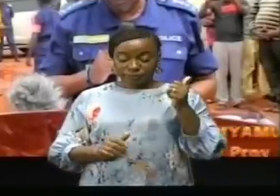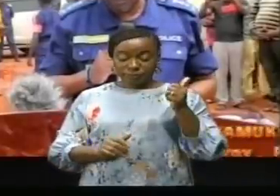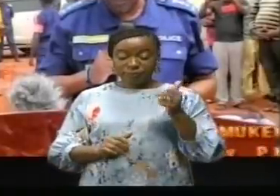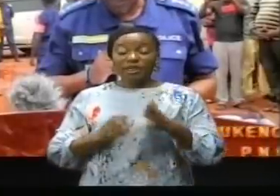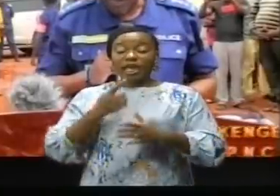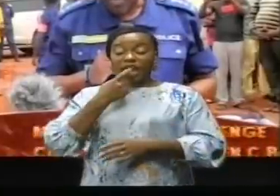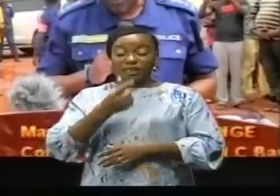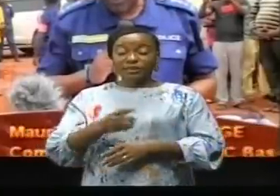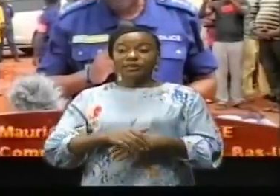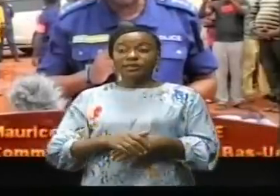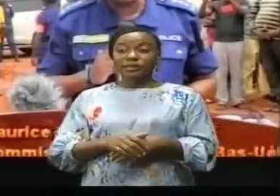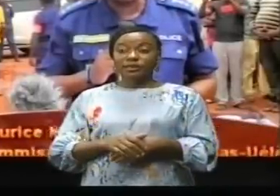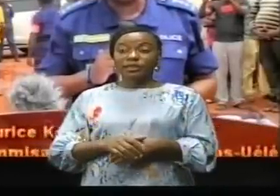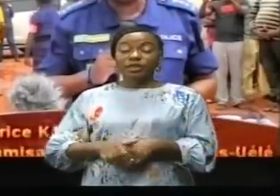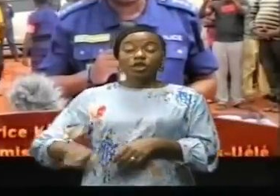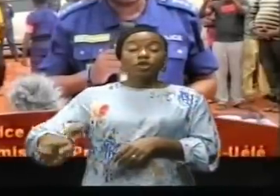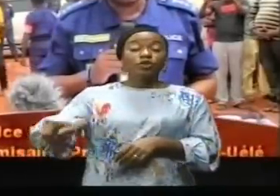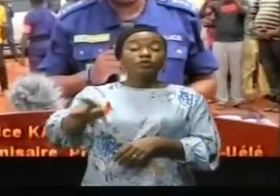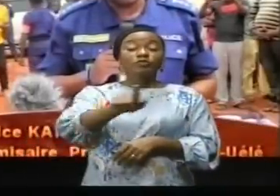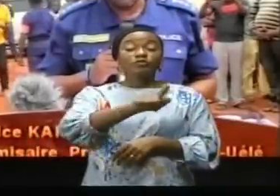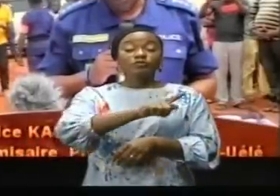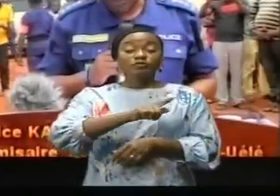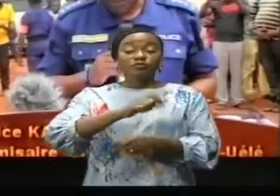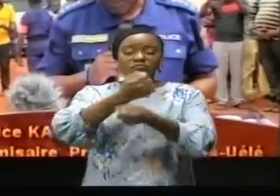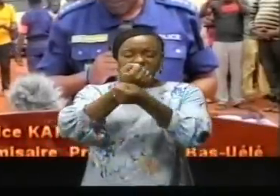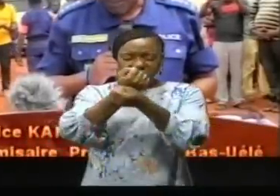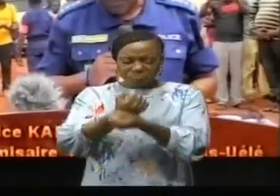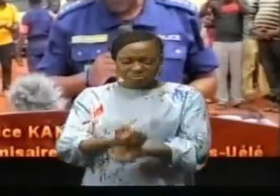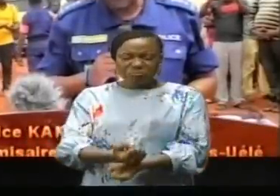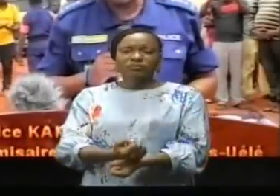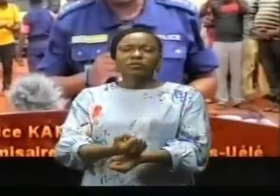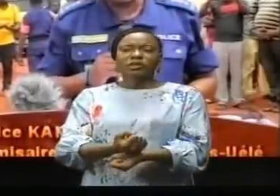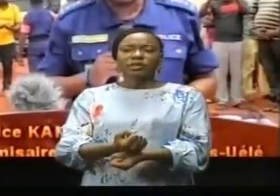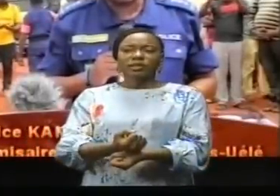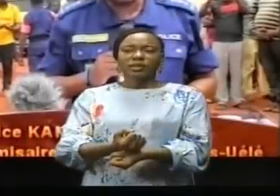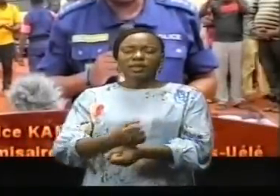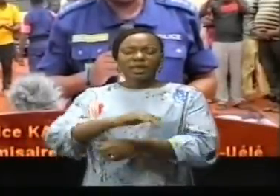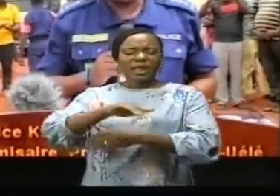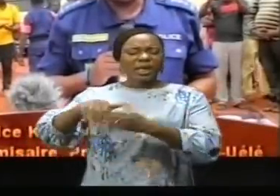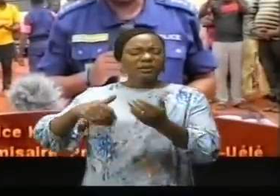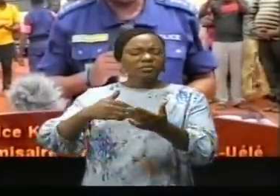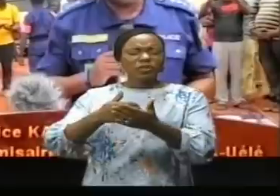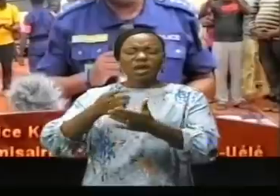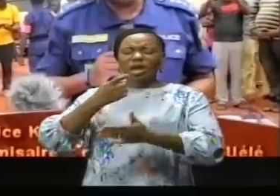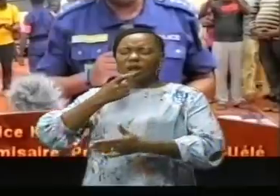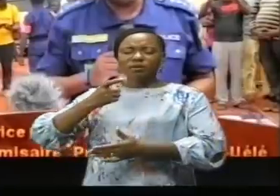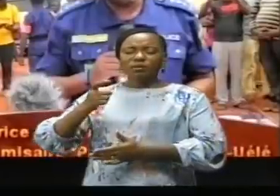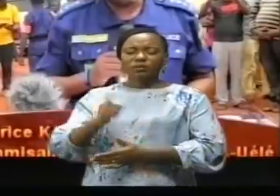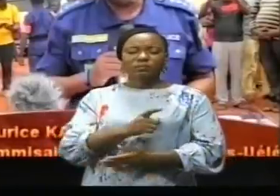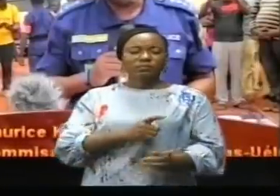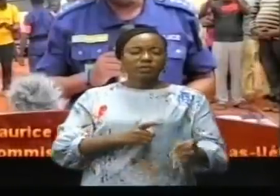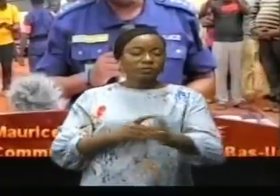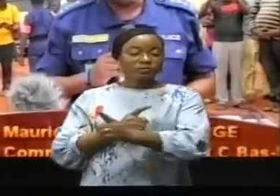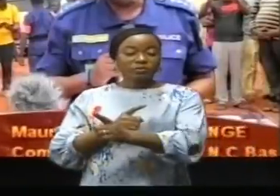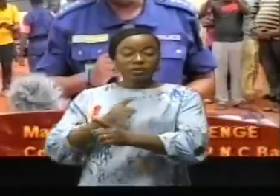à tout ce qui vous commandera pour l'intérêt suprême